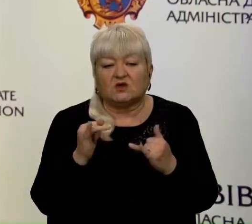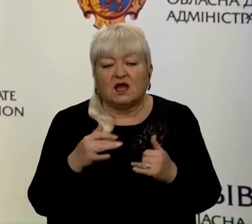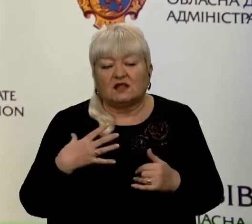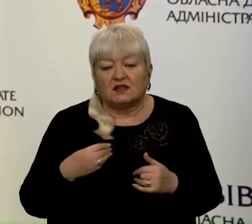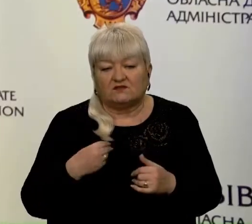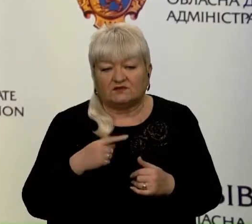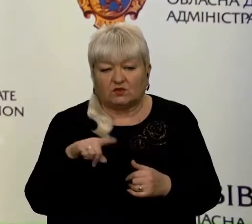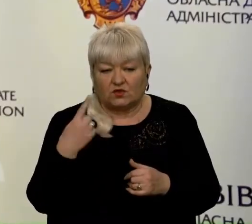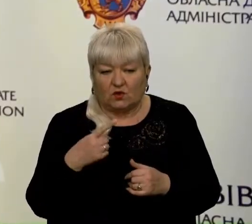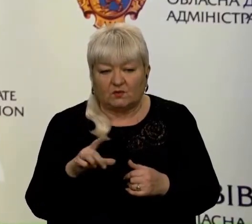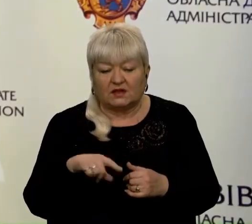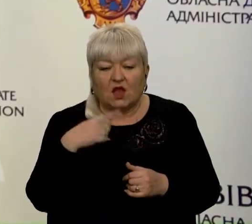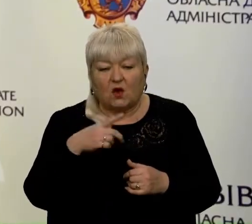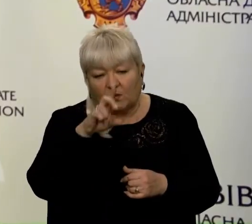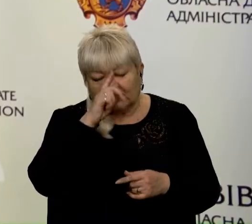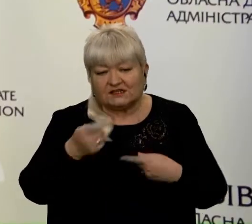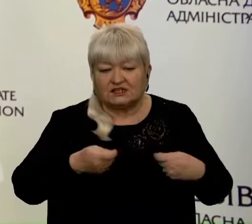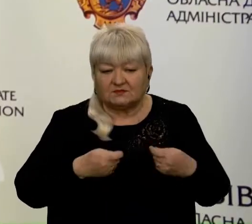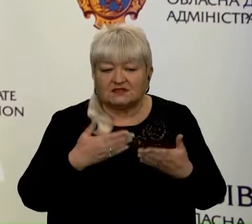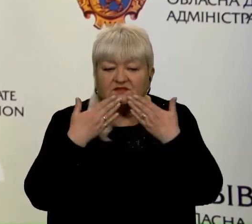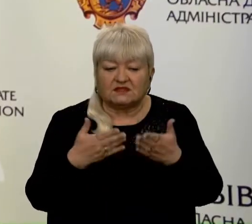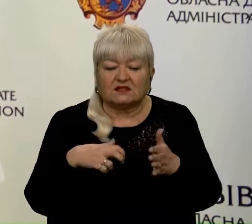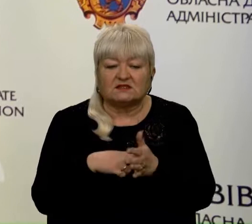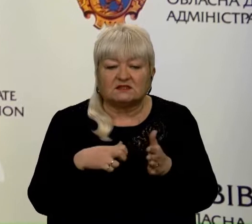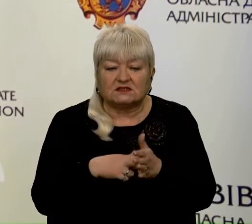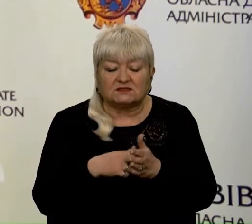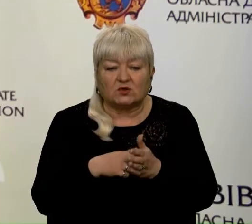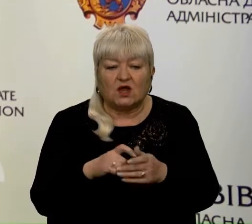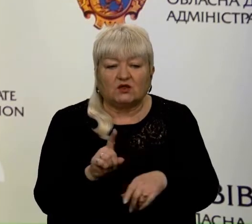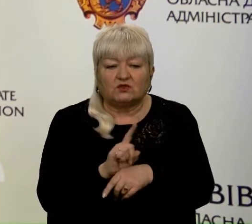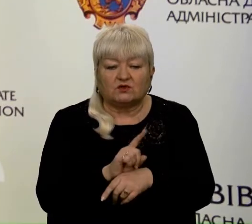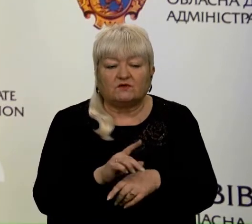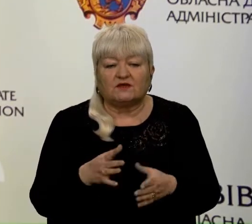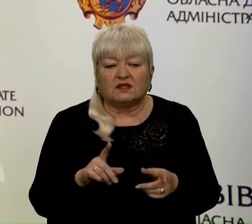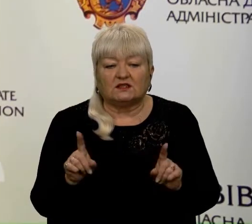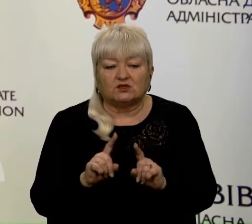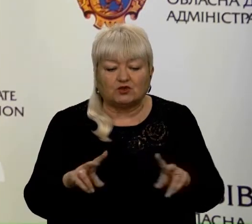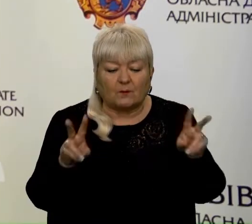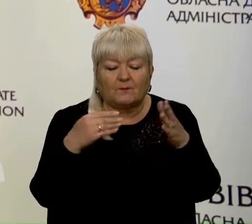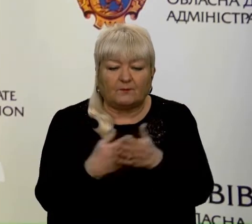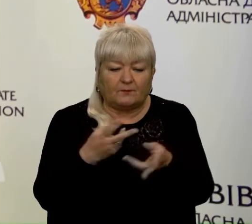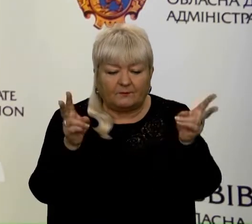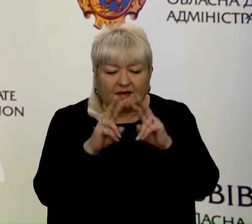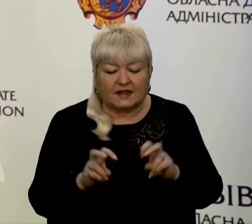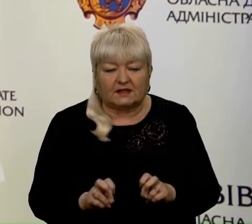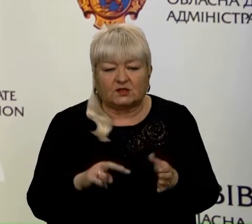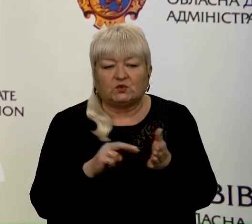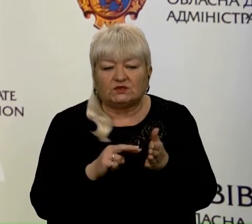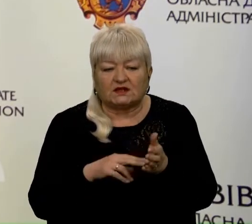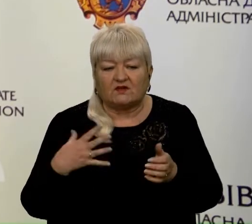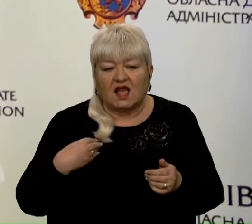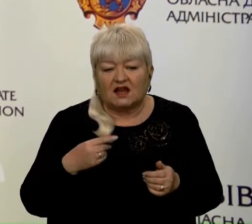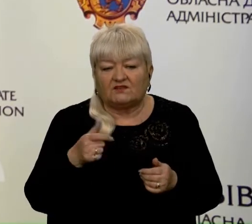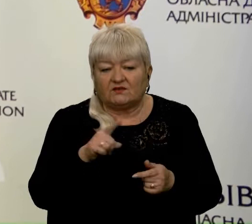Облдержадміністрація звернулася з листом до регулятора НКРЄКП щодо перегляду тарифу для АТ «Львівгаз», щодо зменшення